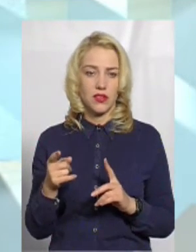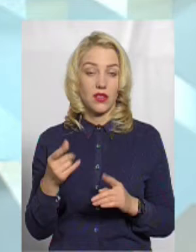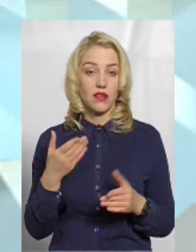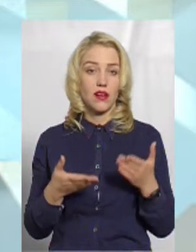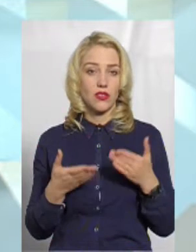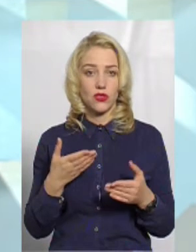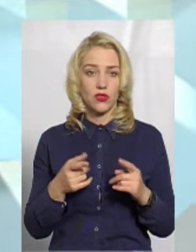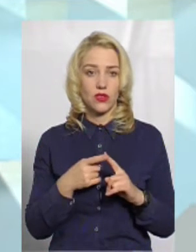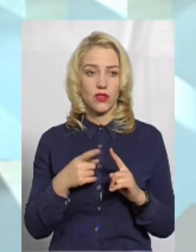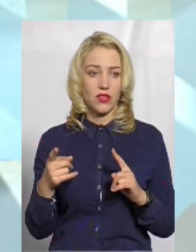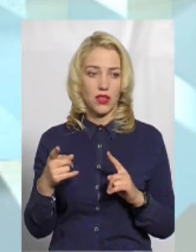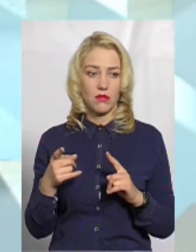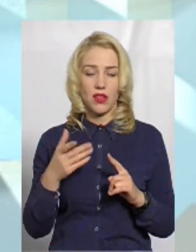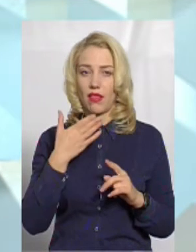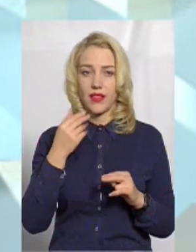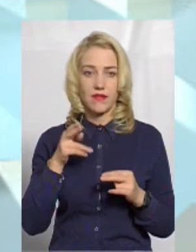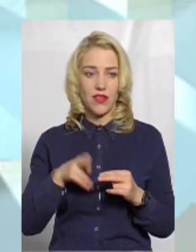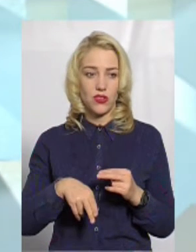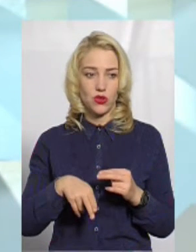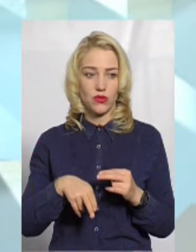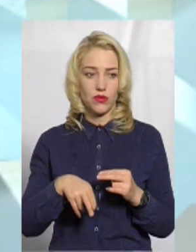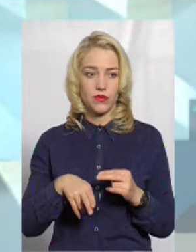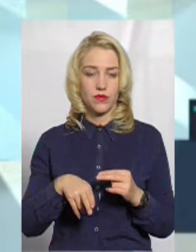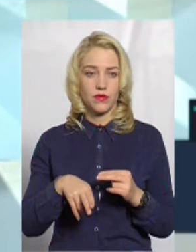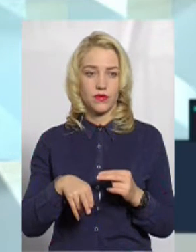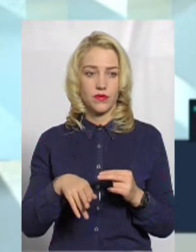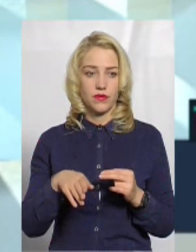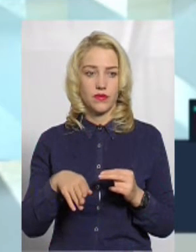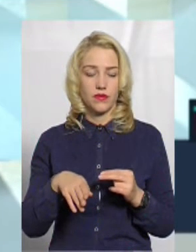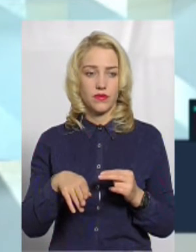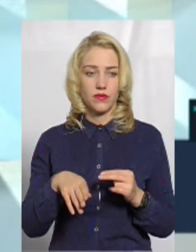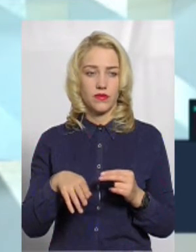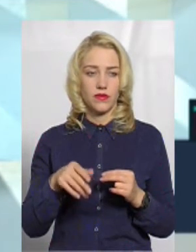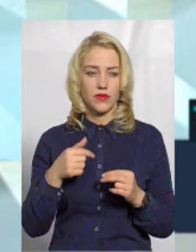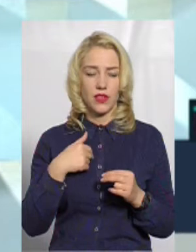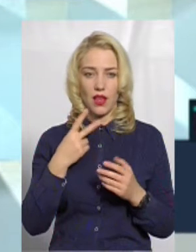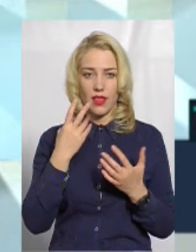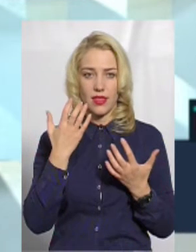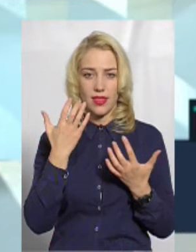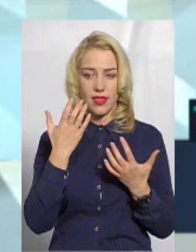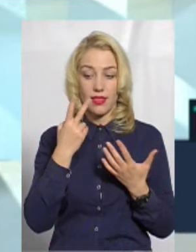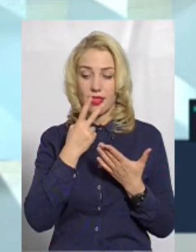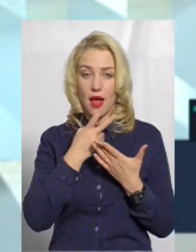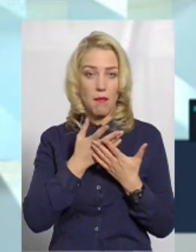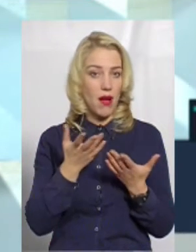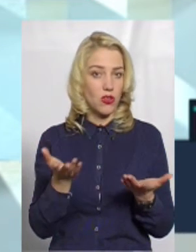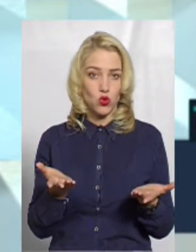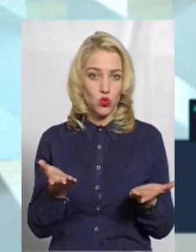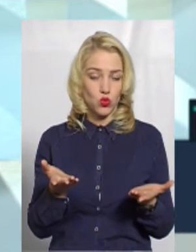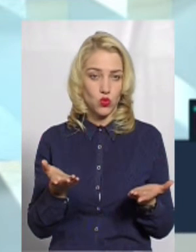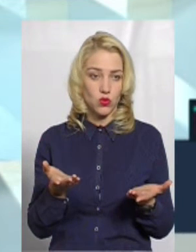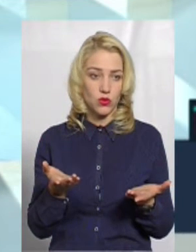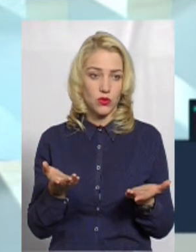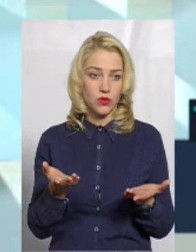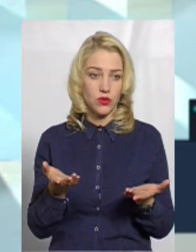Якщо термін не вийшов, не вийшов, не вийшов, я не бачу, так би